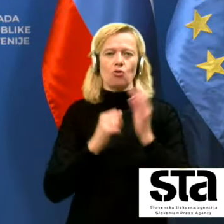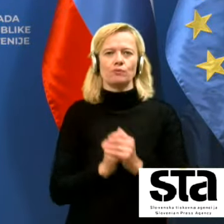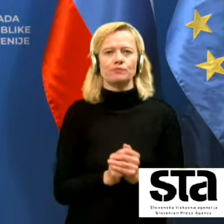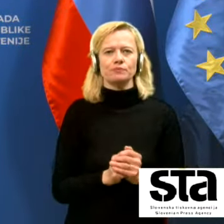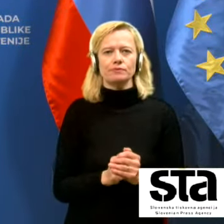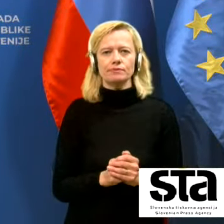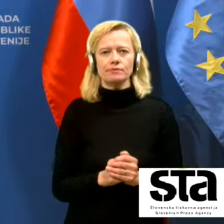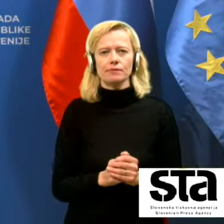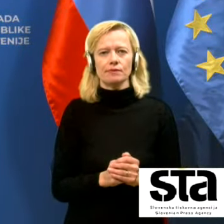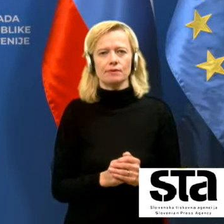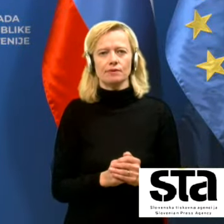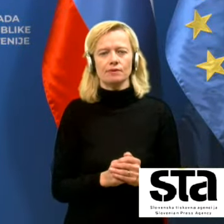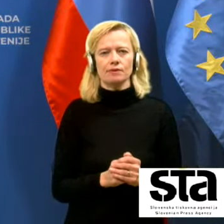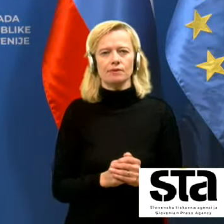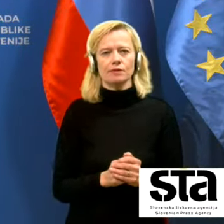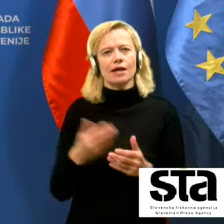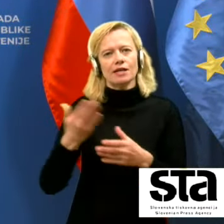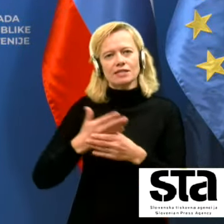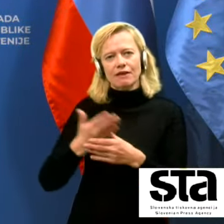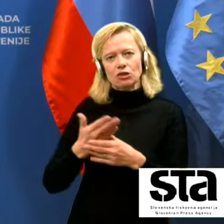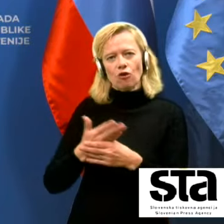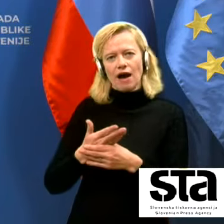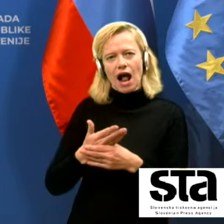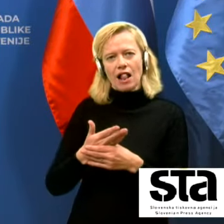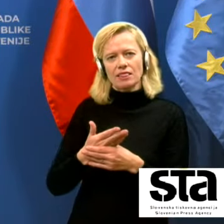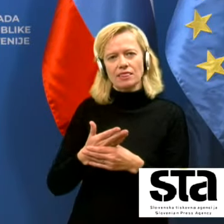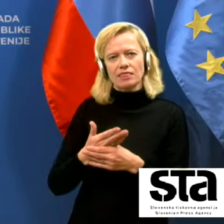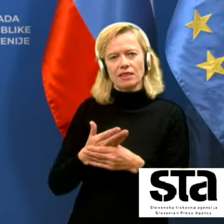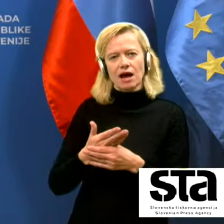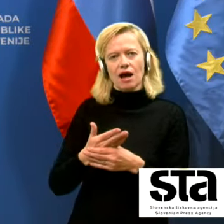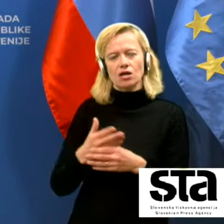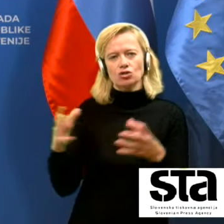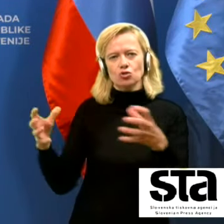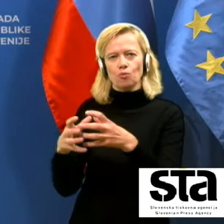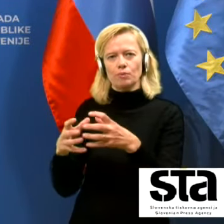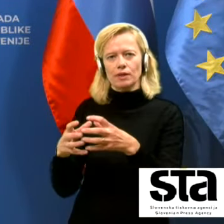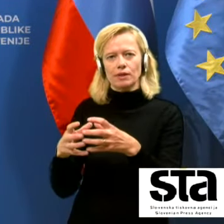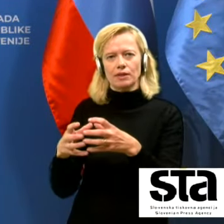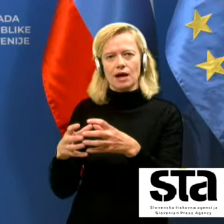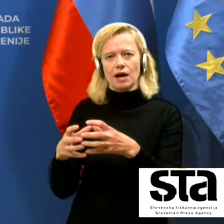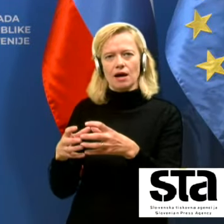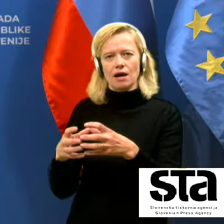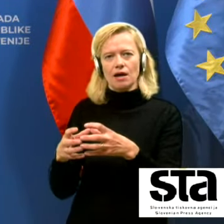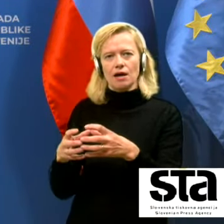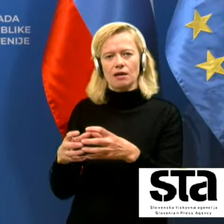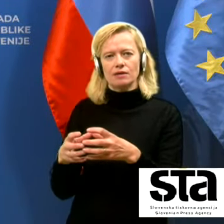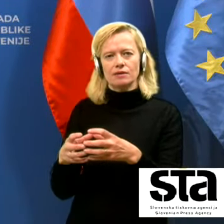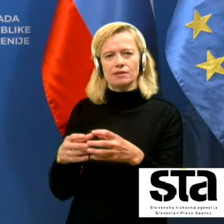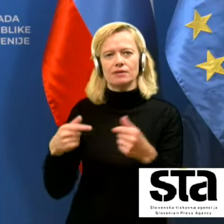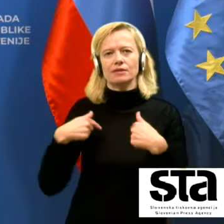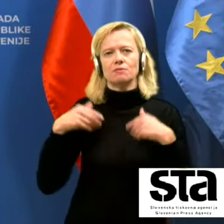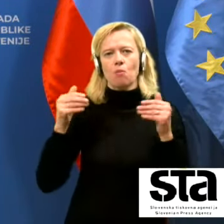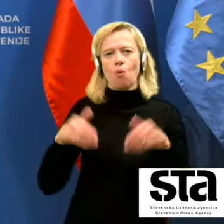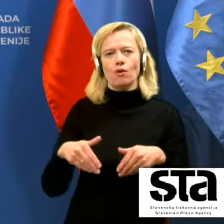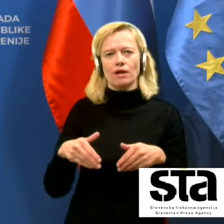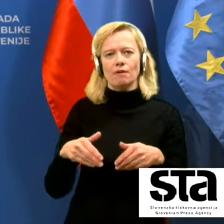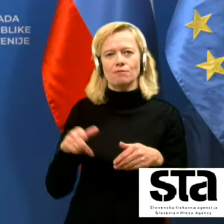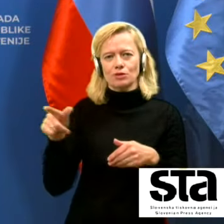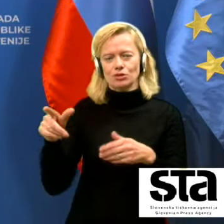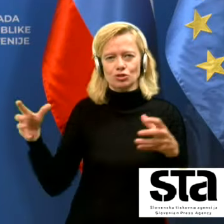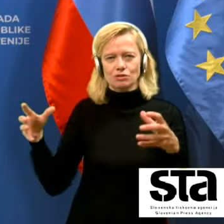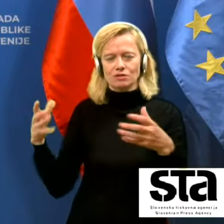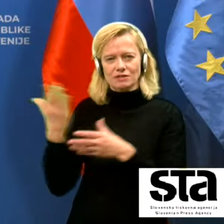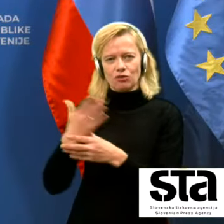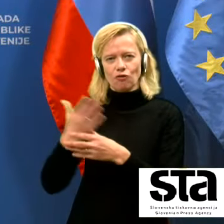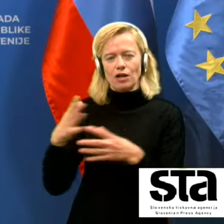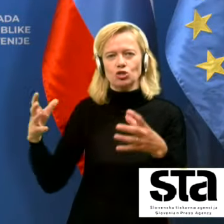svetovalna skupina, ete, jaz kot prvo se moram sveda v tej svetovalni skupini zahvaliti.